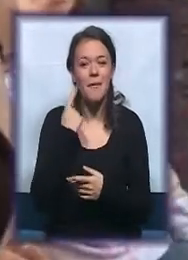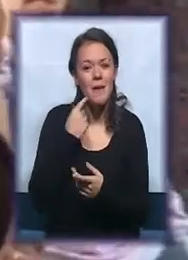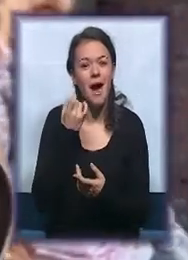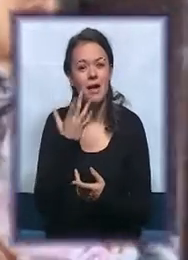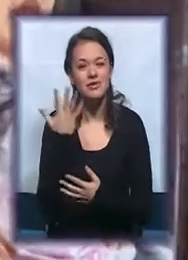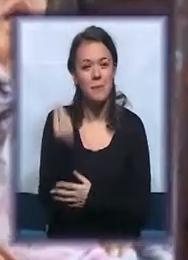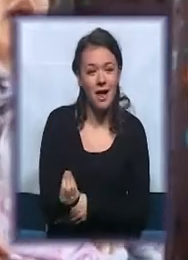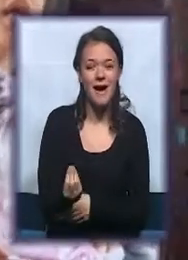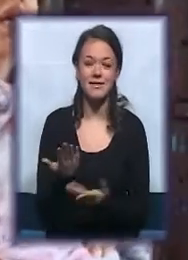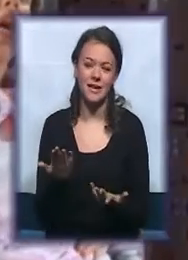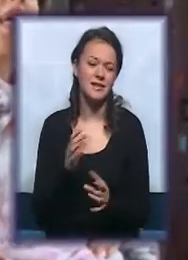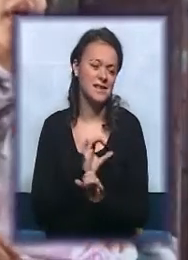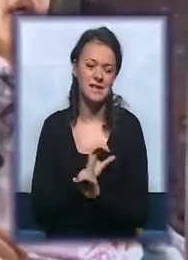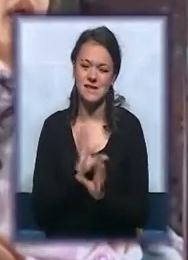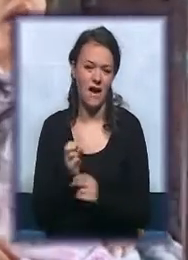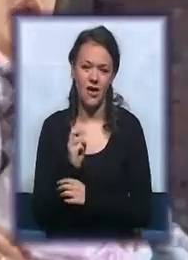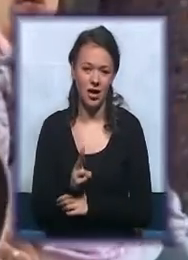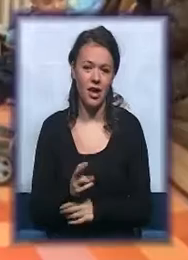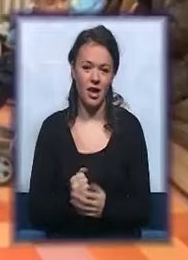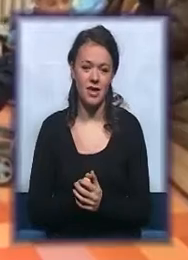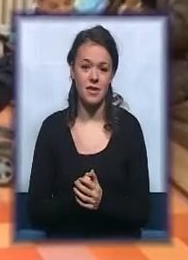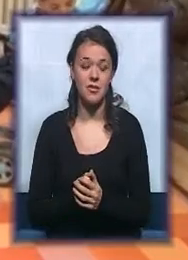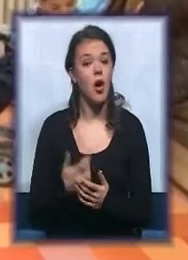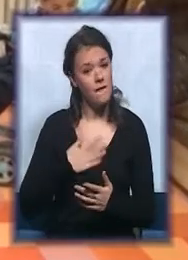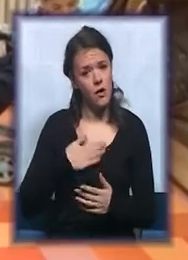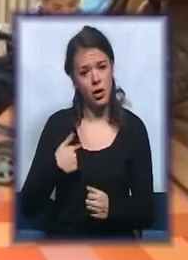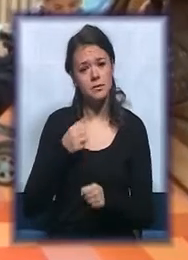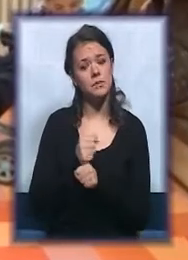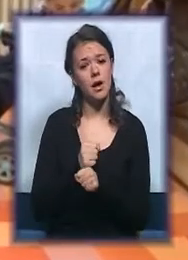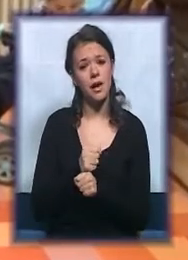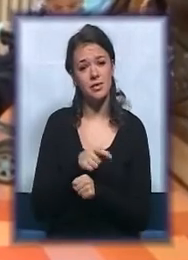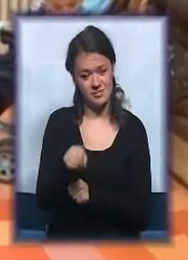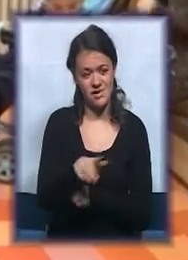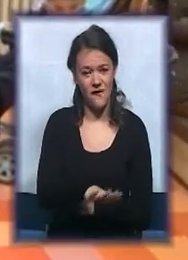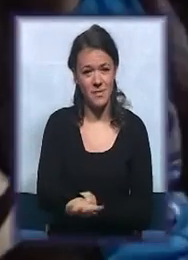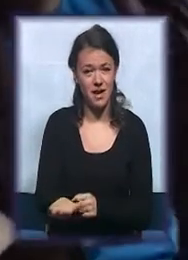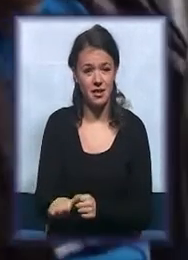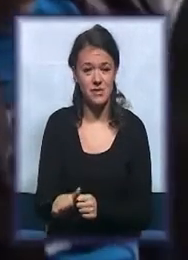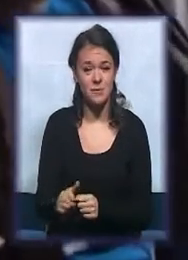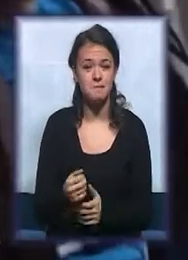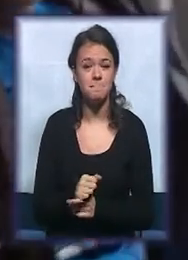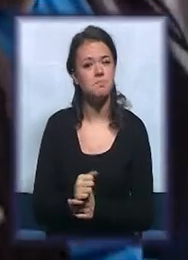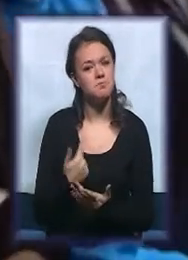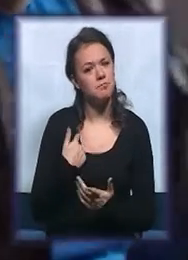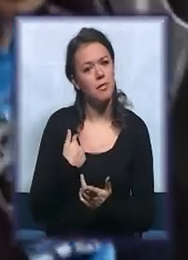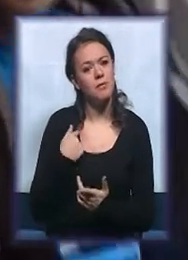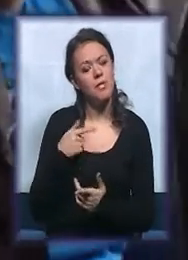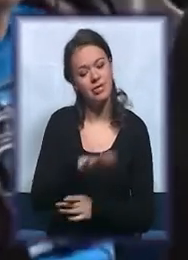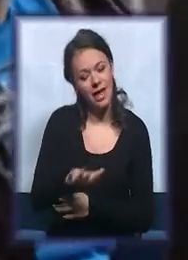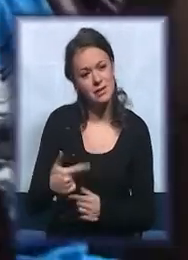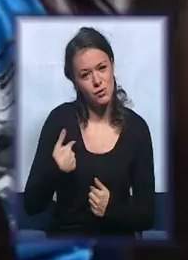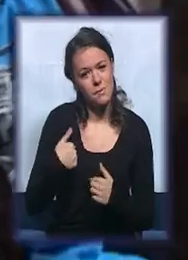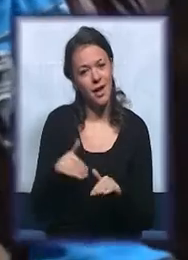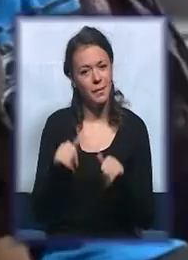sve je okej i živimo to i volim da radim sa ovim decom, pa su prihvatili nam dobro.